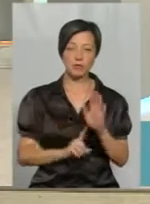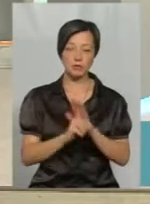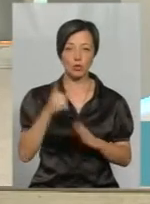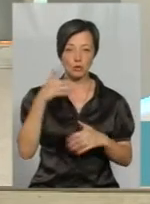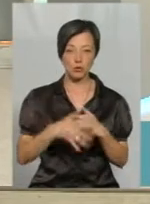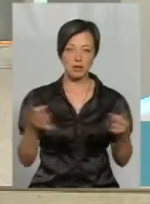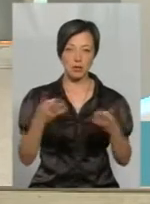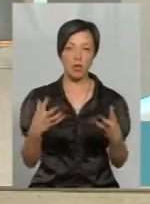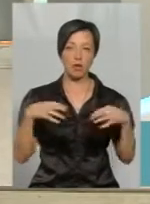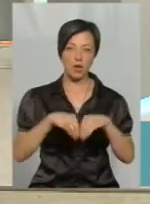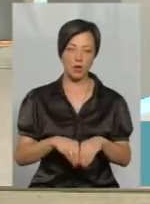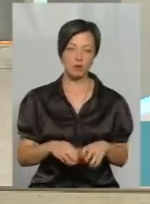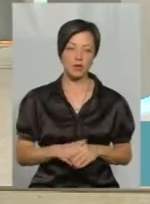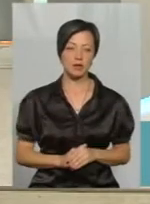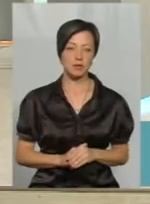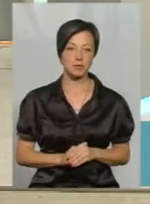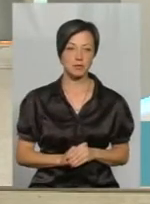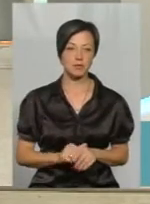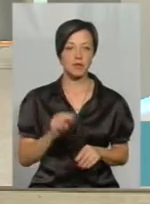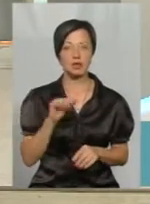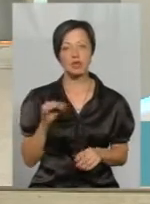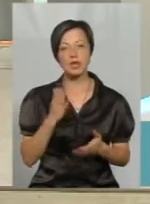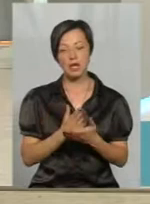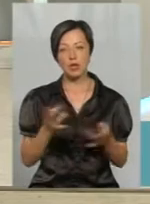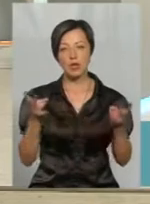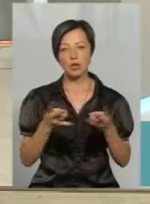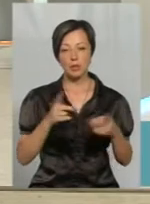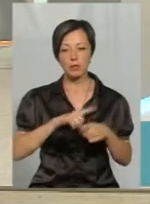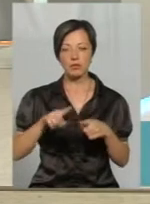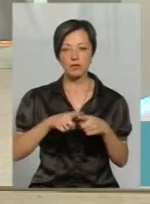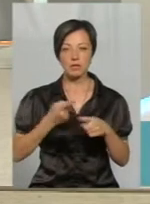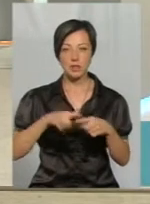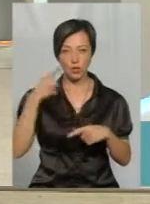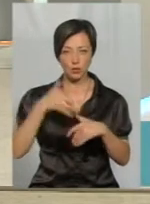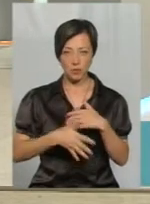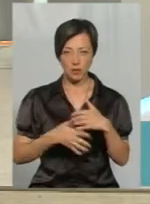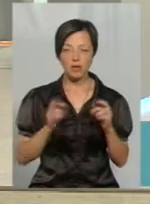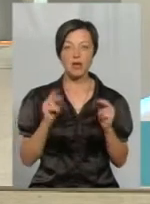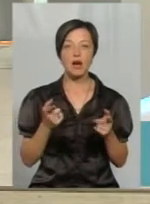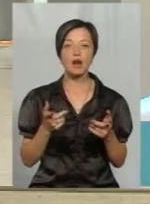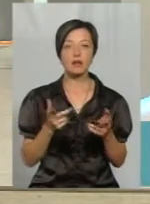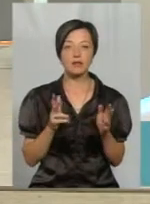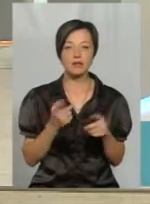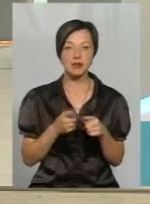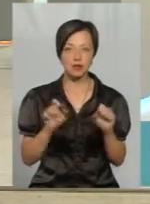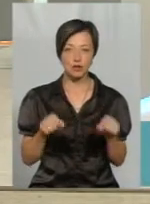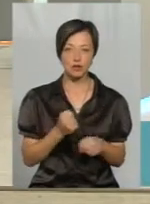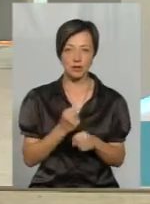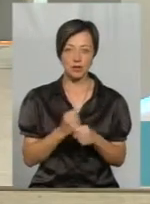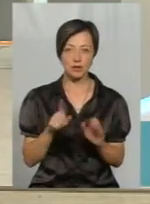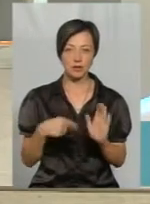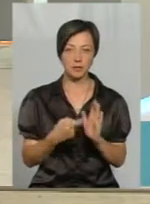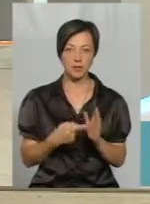треба об'єднуватись. А чи є потреба якось пришвидшувати це розуміння? І яким чином це можна зробити?